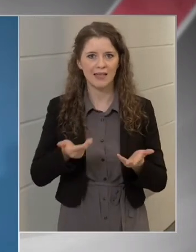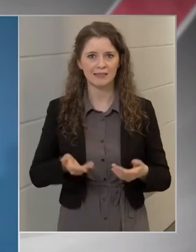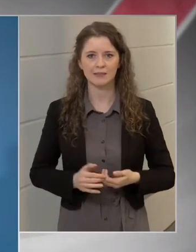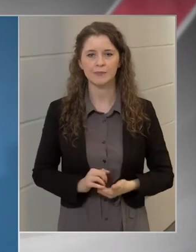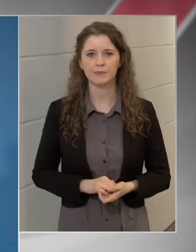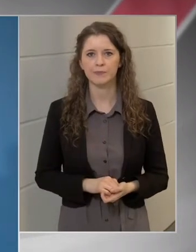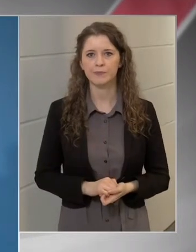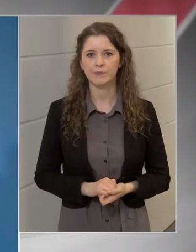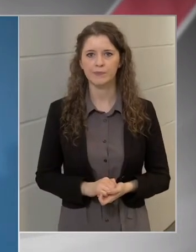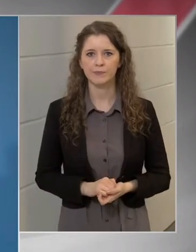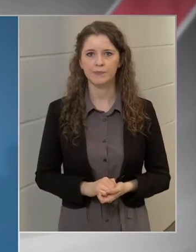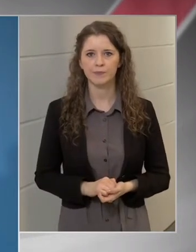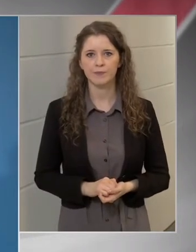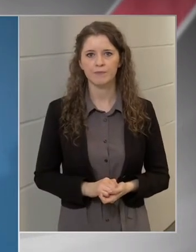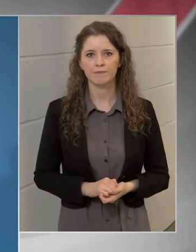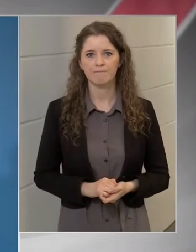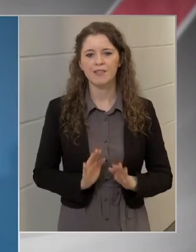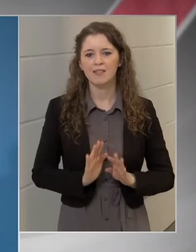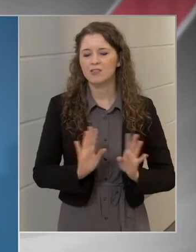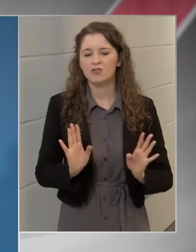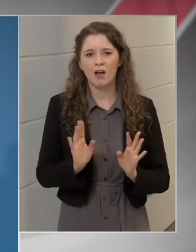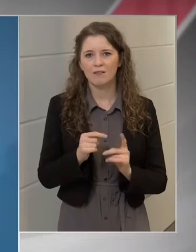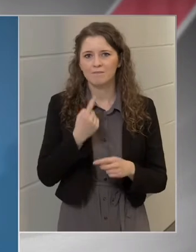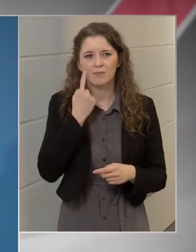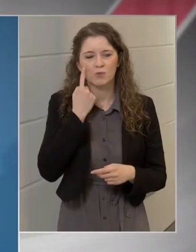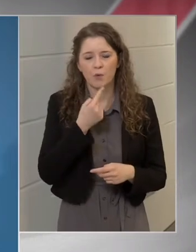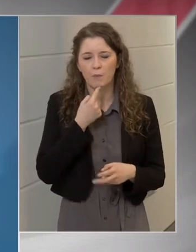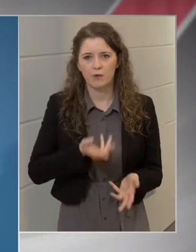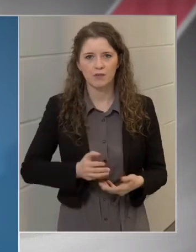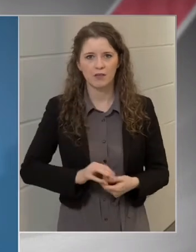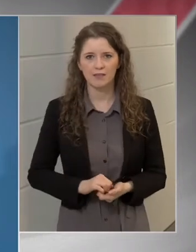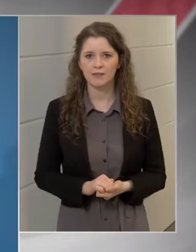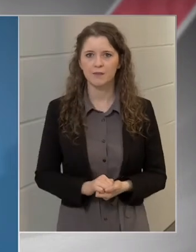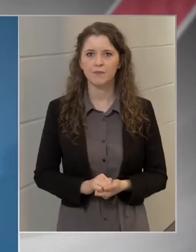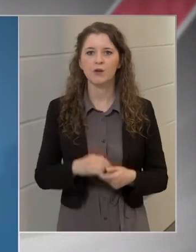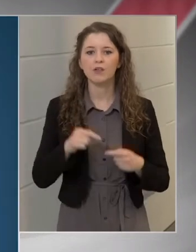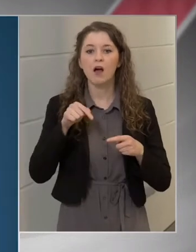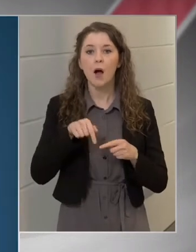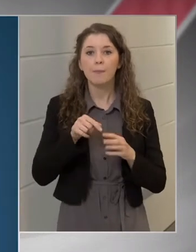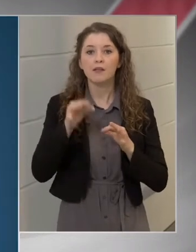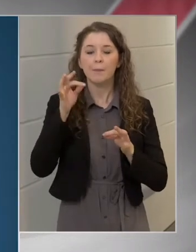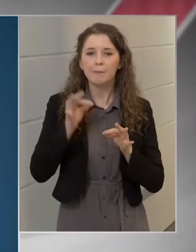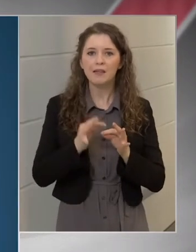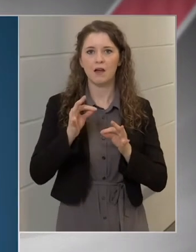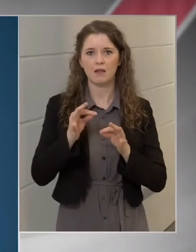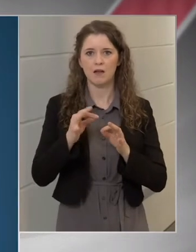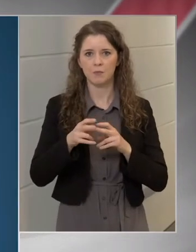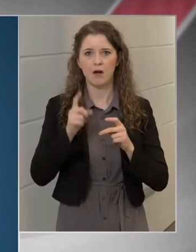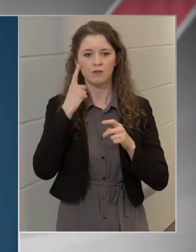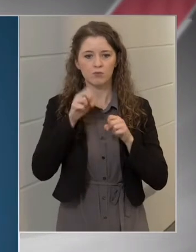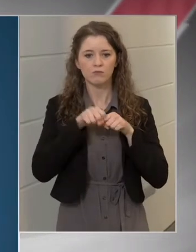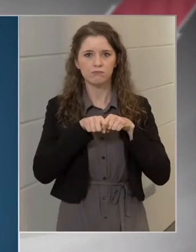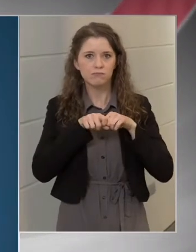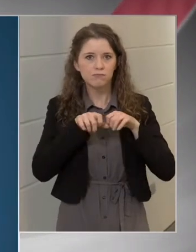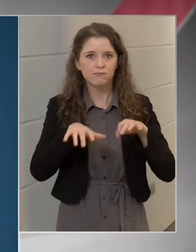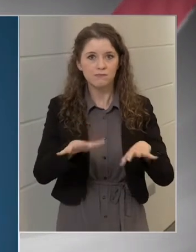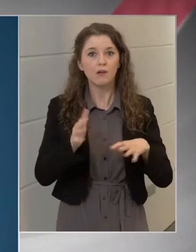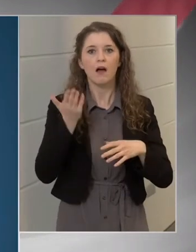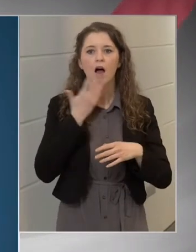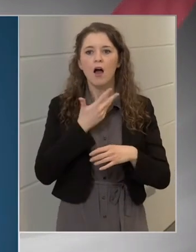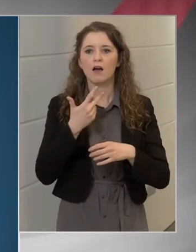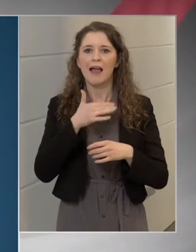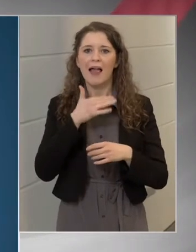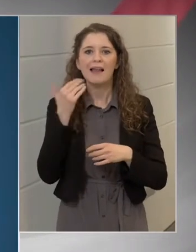Hát erre csak azt tudom mondani, hogy abban a pillanatban, ahogy elégséges